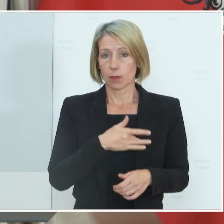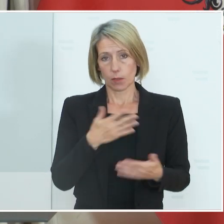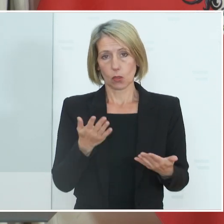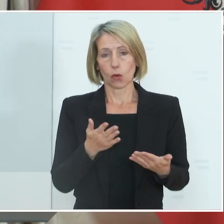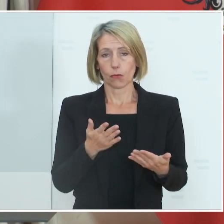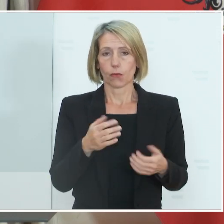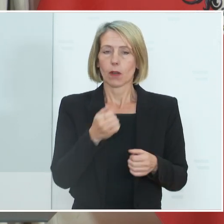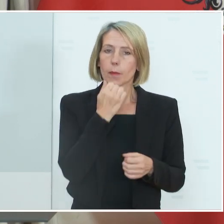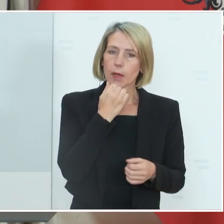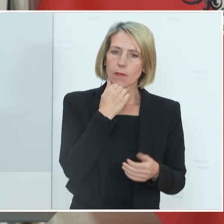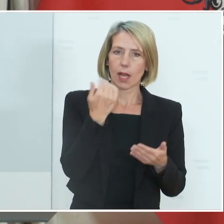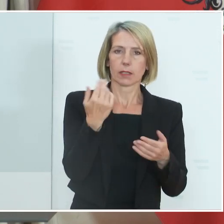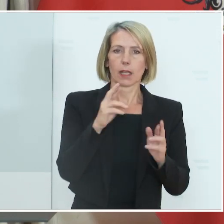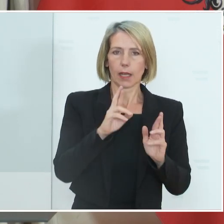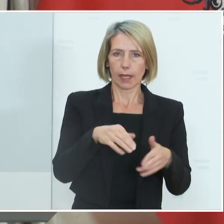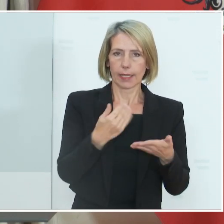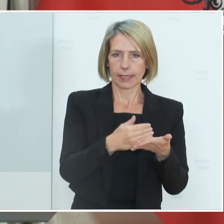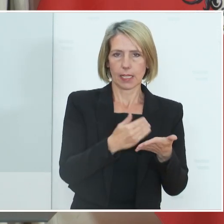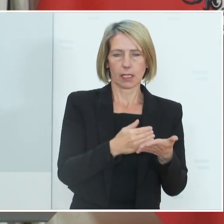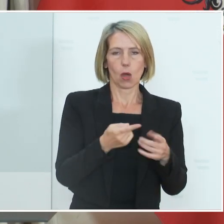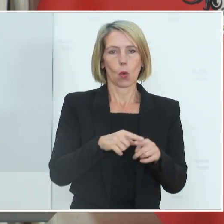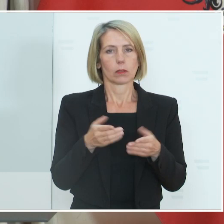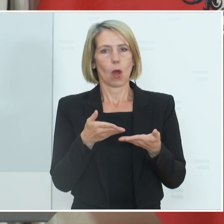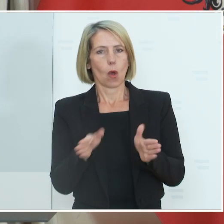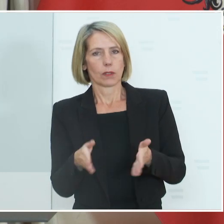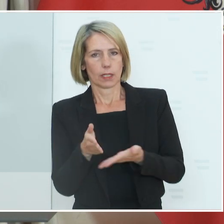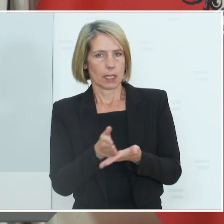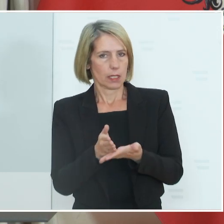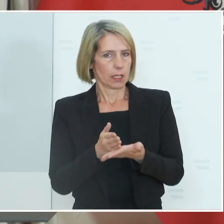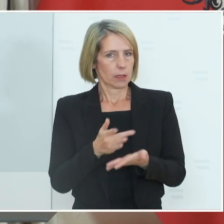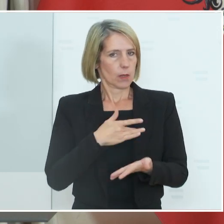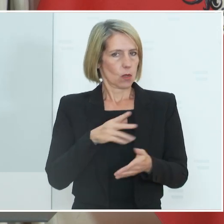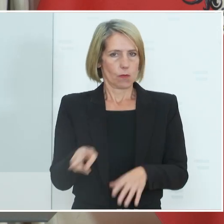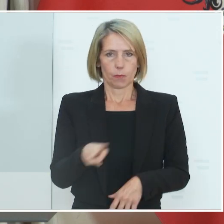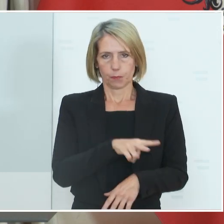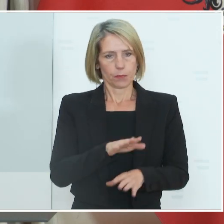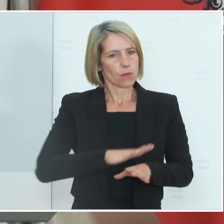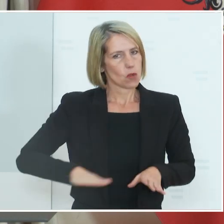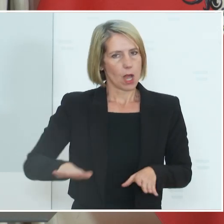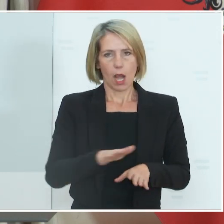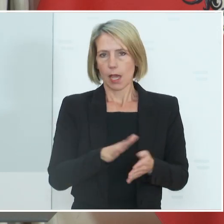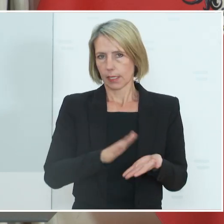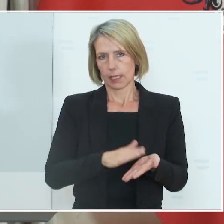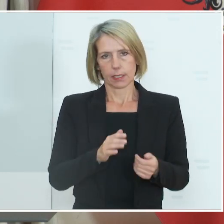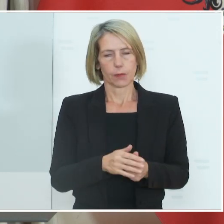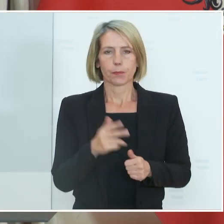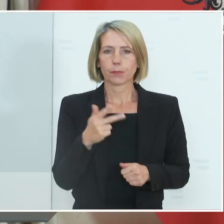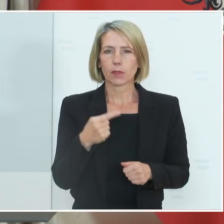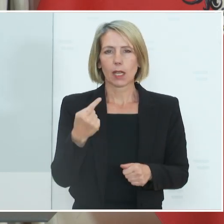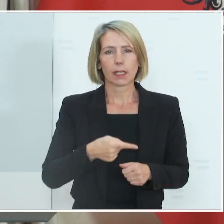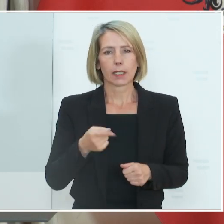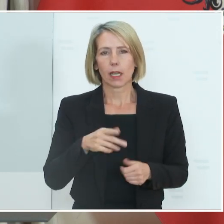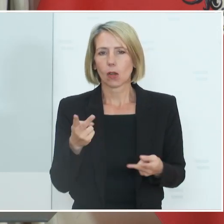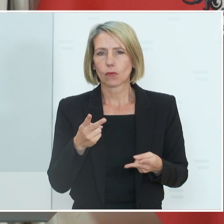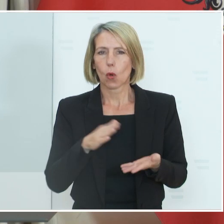Es ist sowohl der privatrechtliche als auch der öffentliche Dienst betroffen, auch das ist wichtig, gilt also für alle. 3G gilt beispielsweise im